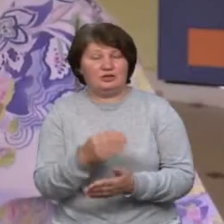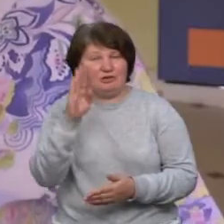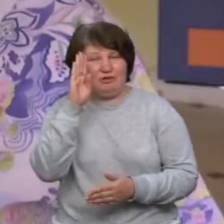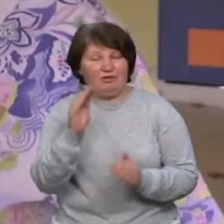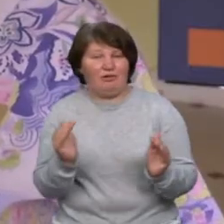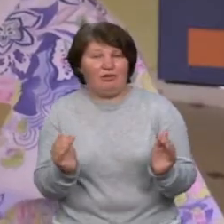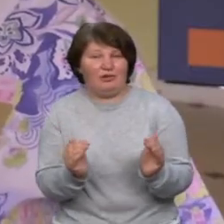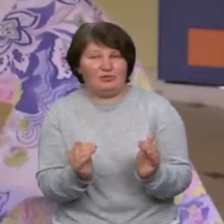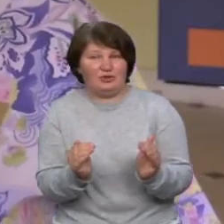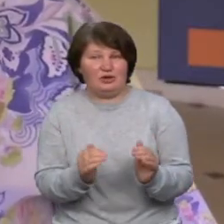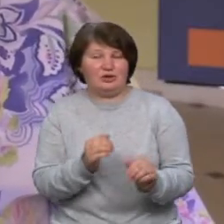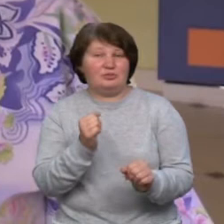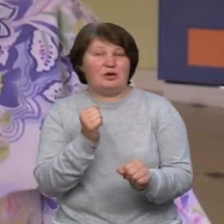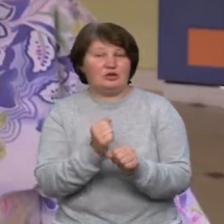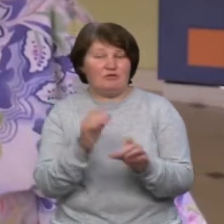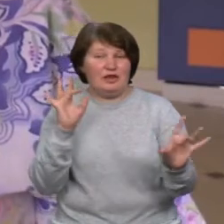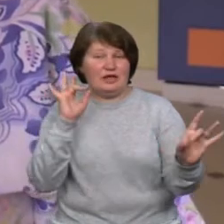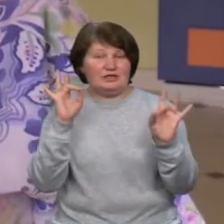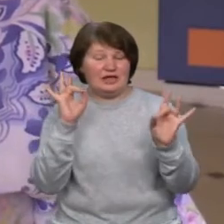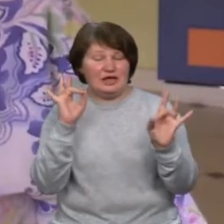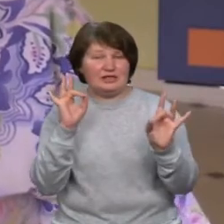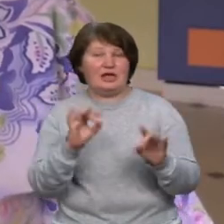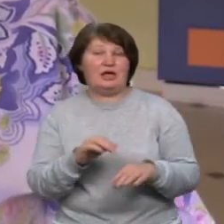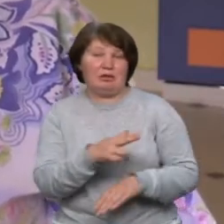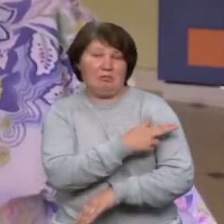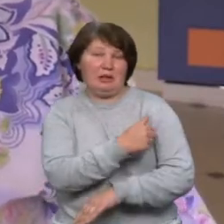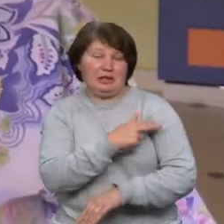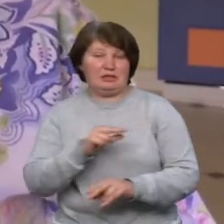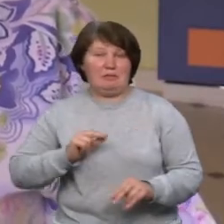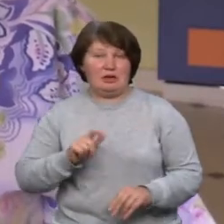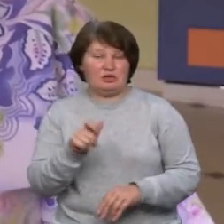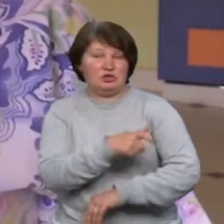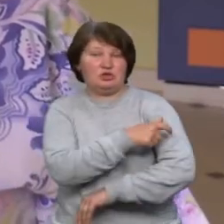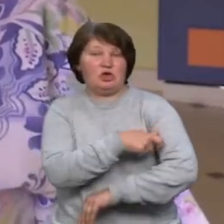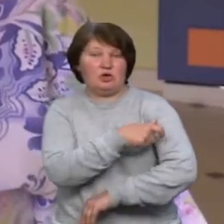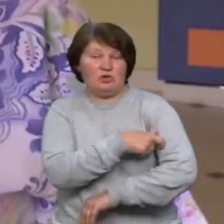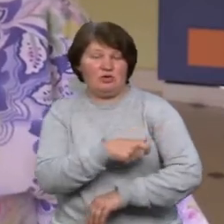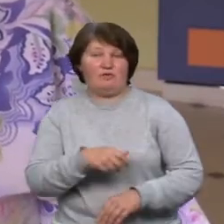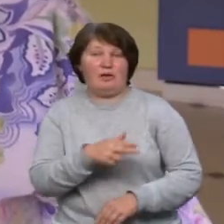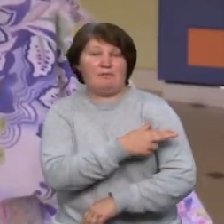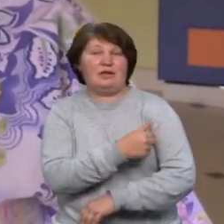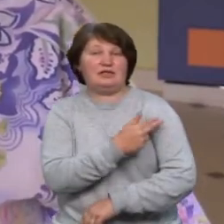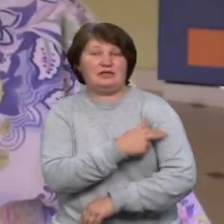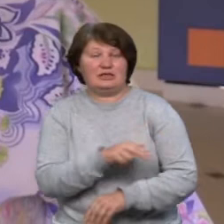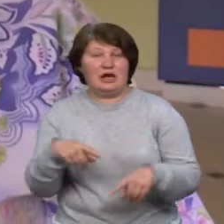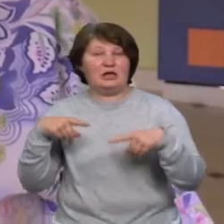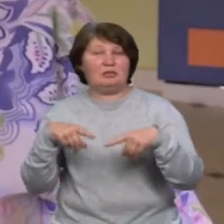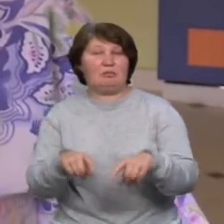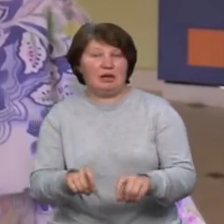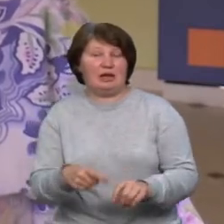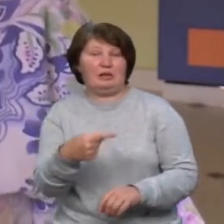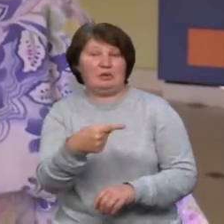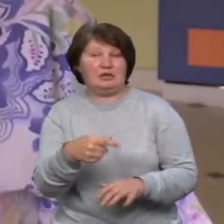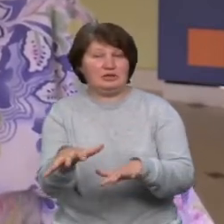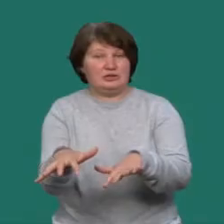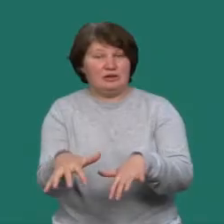Спрацювала сигналізація, і медичний персонал, чергова медсестра і молодша медсестра збігли туди і забрали